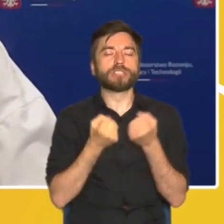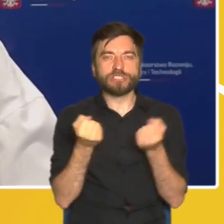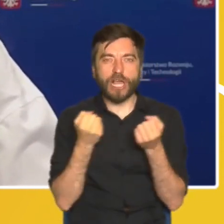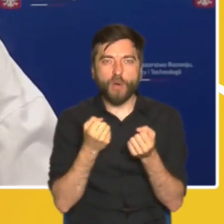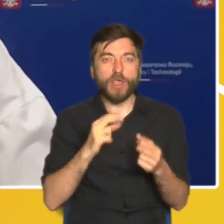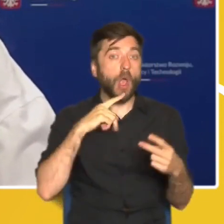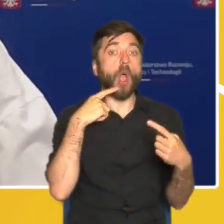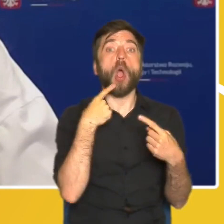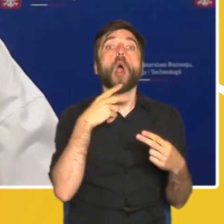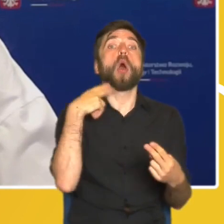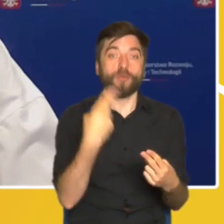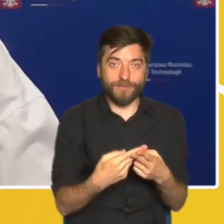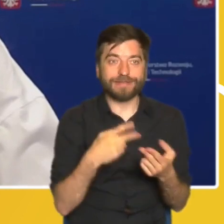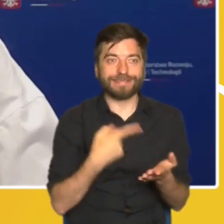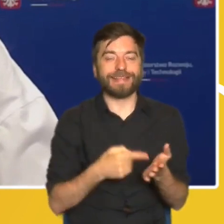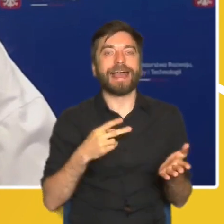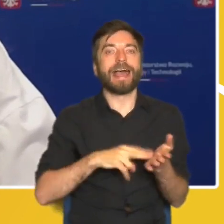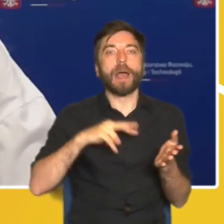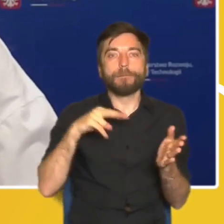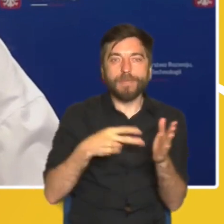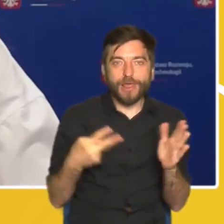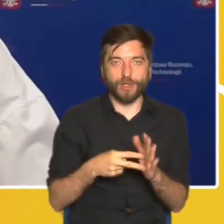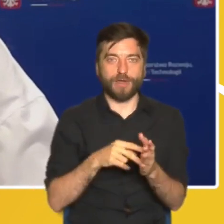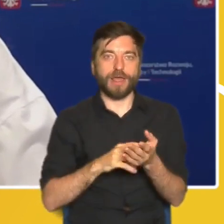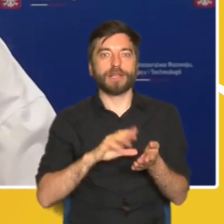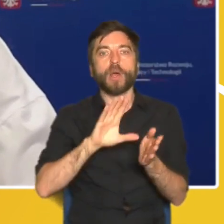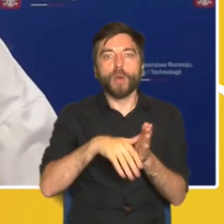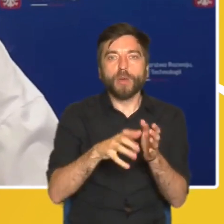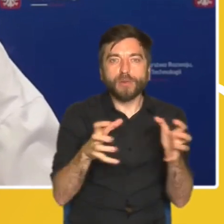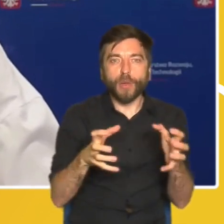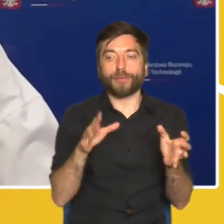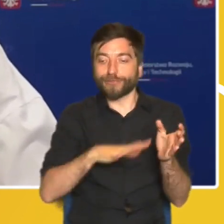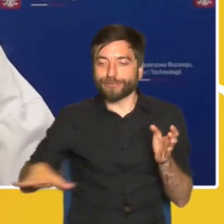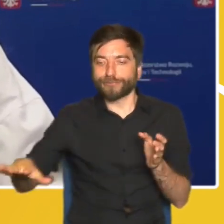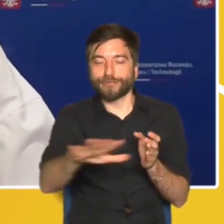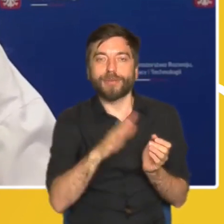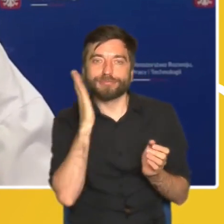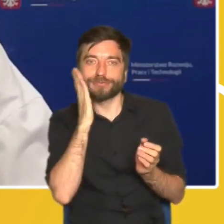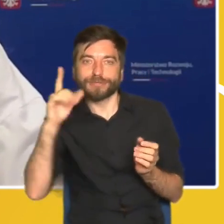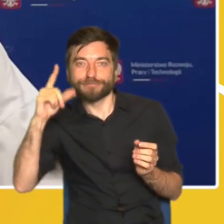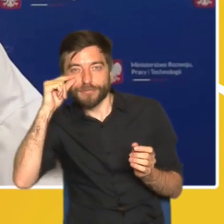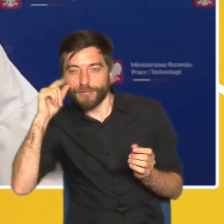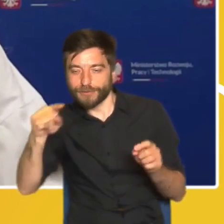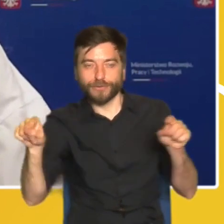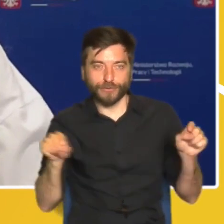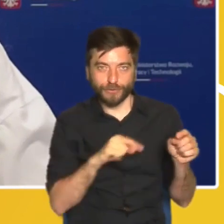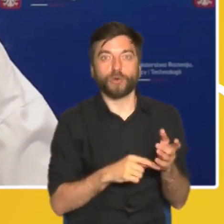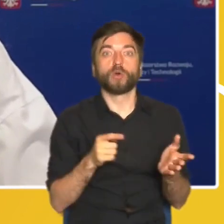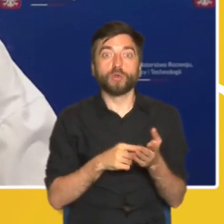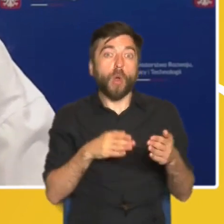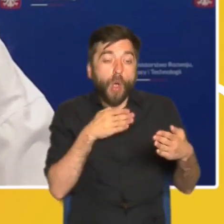odpowiadających problemom niekontrolowanej suburbanizacji, w tym reforma planowania przestrzennego, która obejmie m.in.